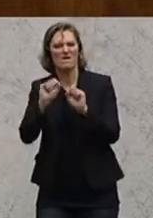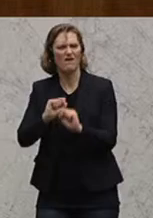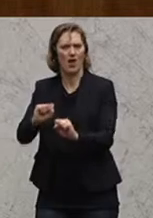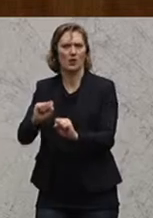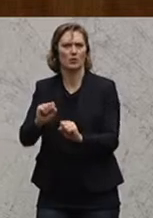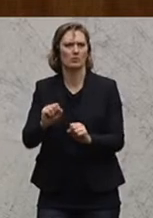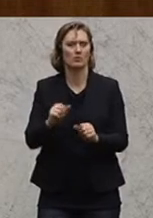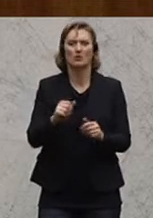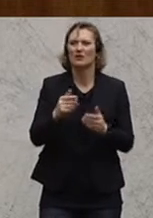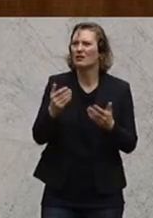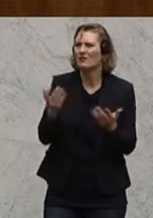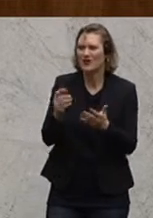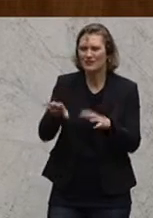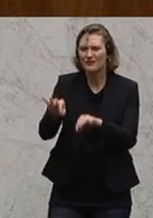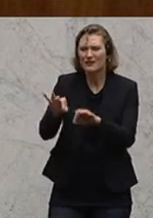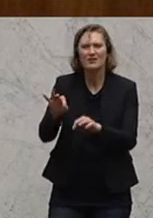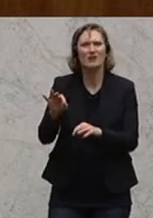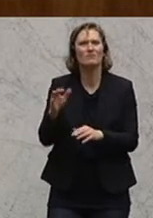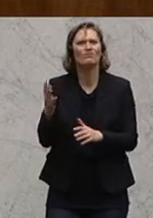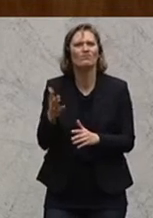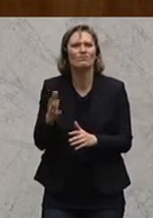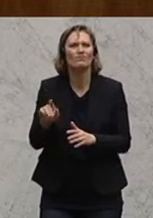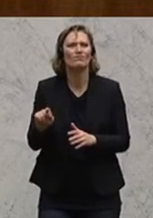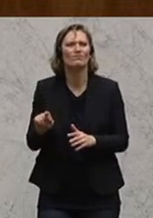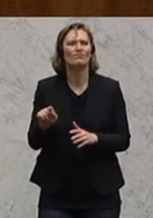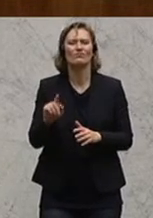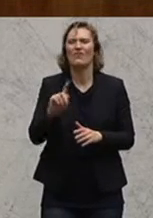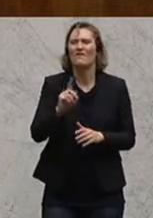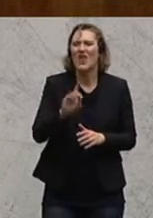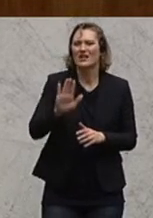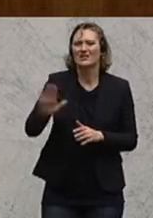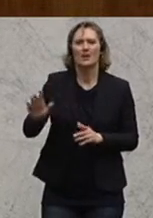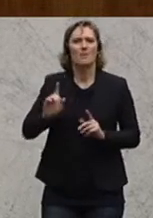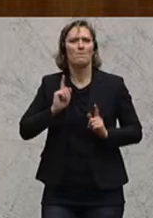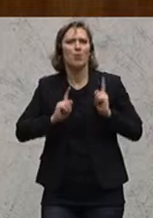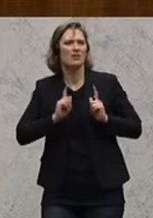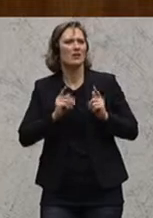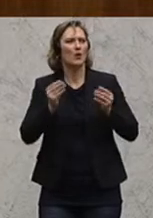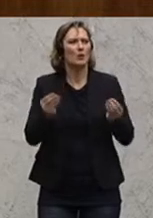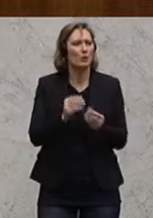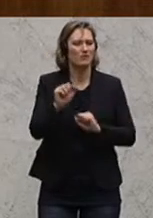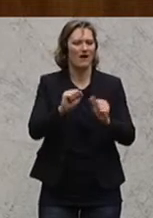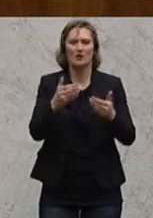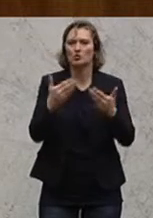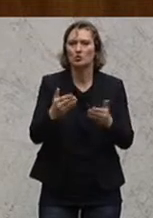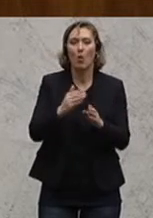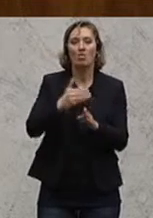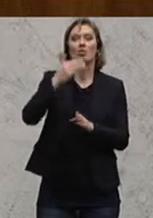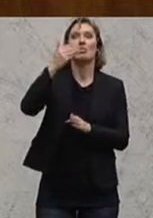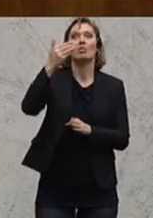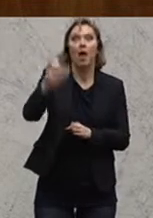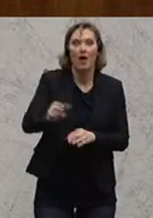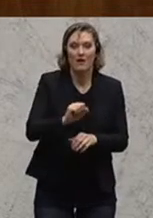dingfest zu machen, um hier auch herauszuarbeiten, welche Motivationslage hat dazu geführt, dass erst nach der